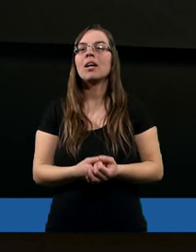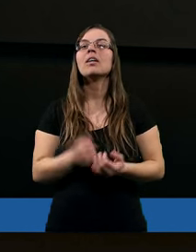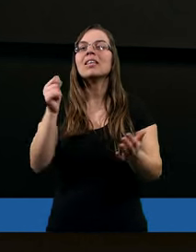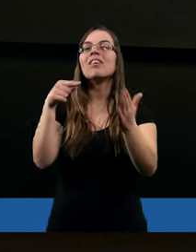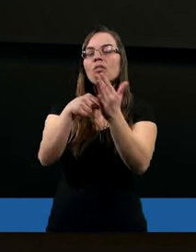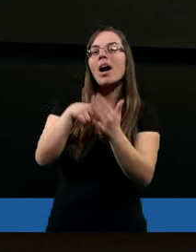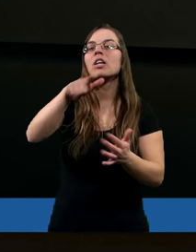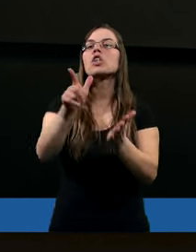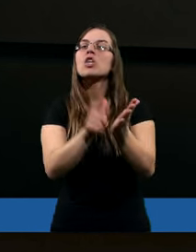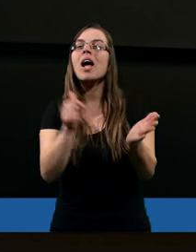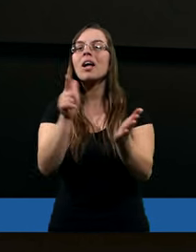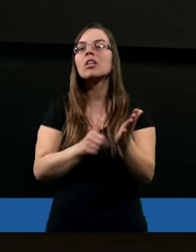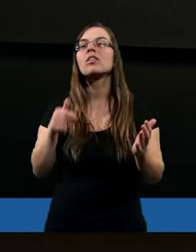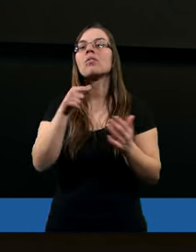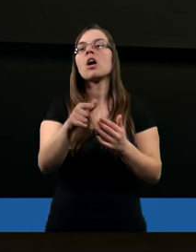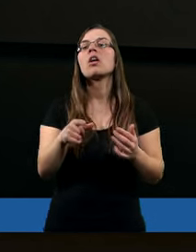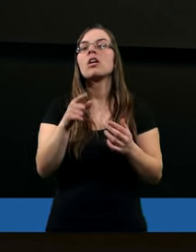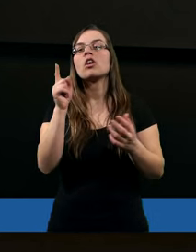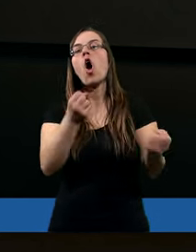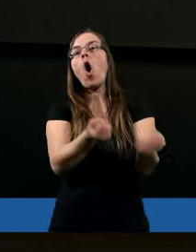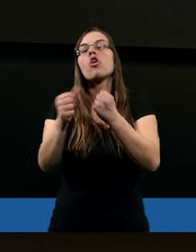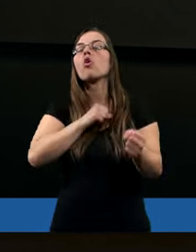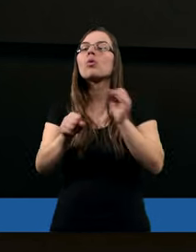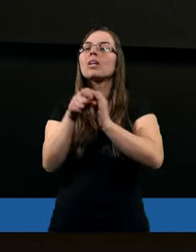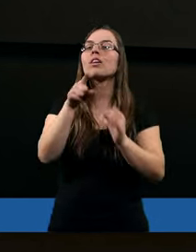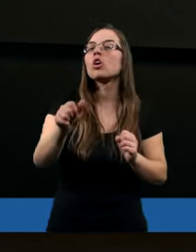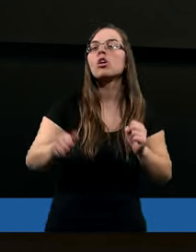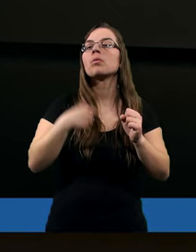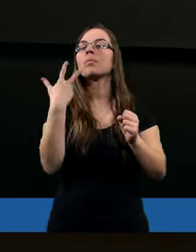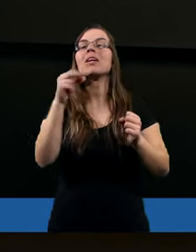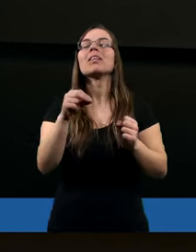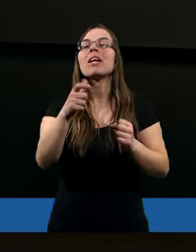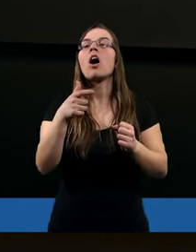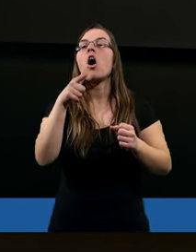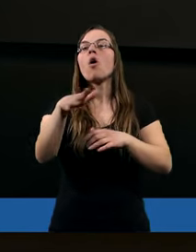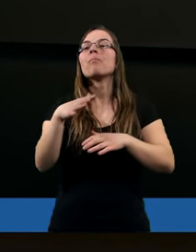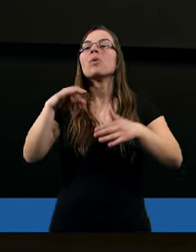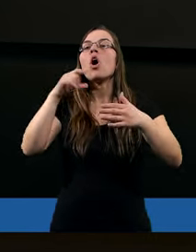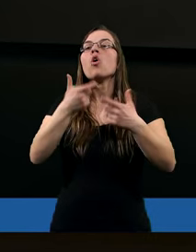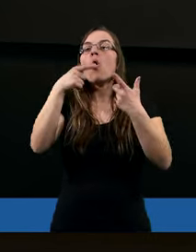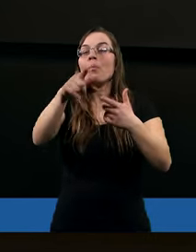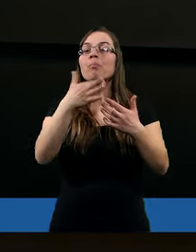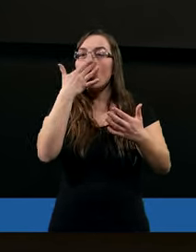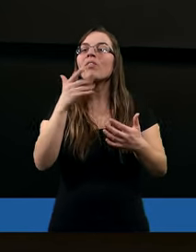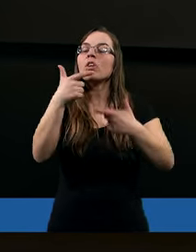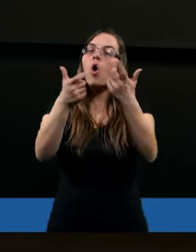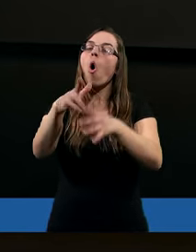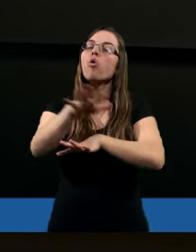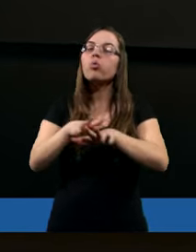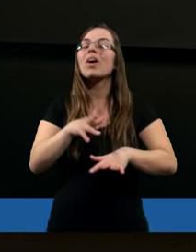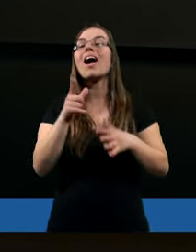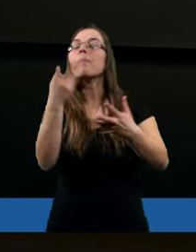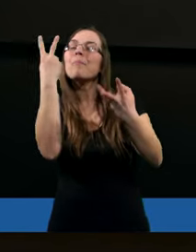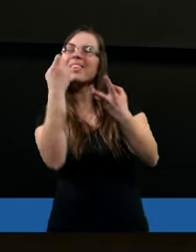I właśnie często teksty biblijne się odnoszą do tego, żebyśmy nie gasili tego ducha, który działa w nas. I może przeczytajmy